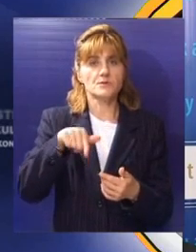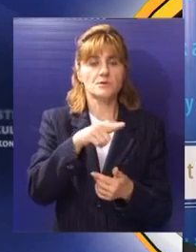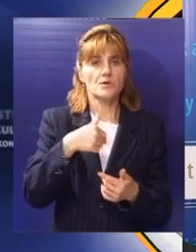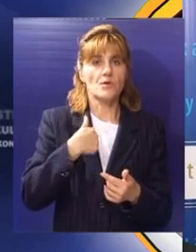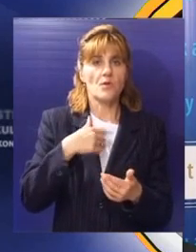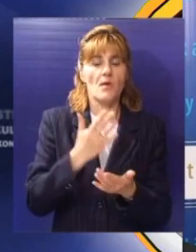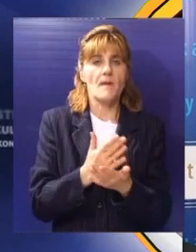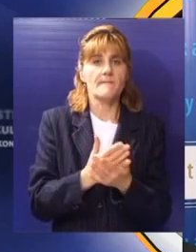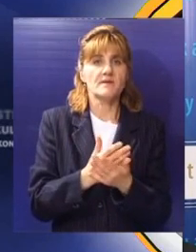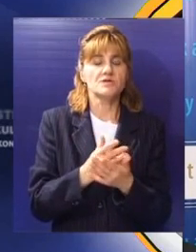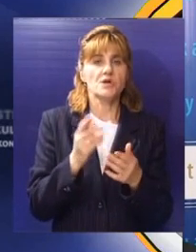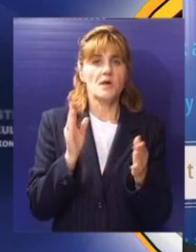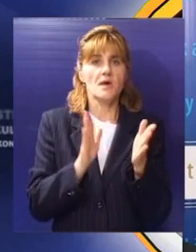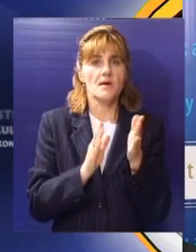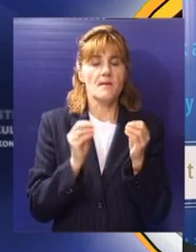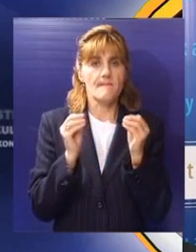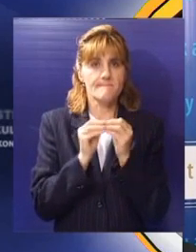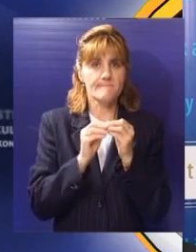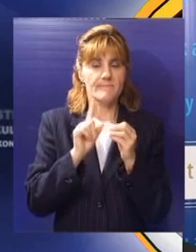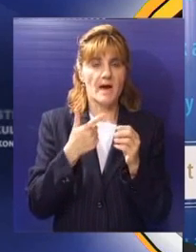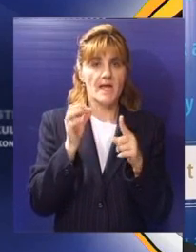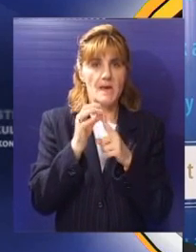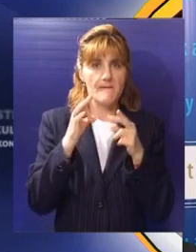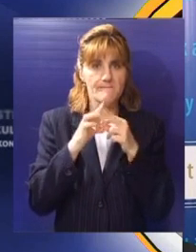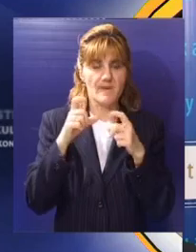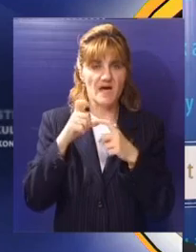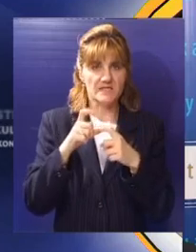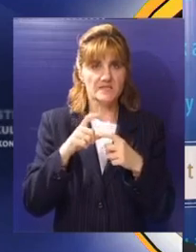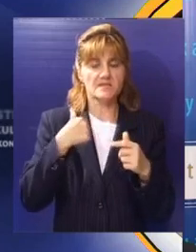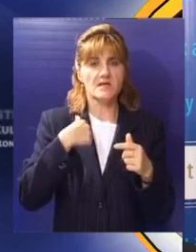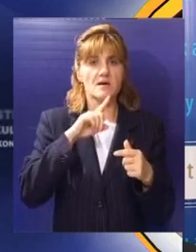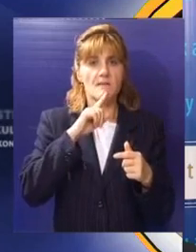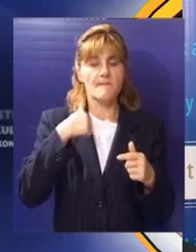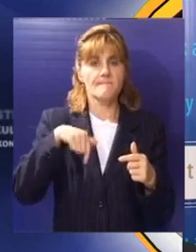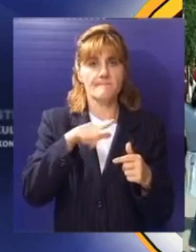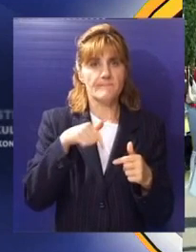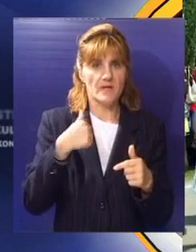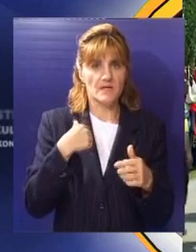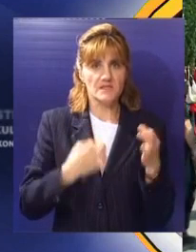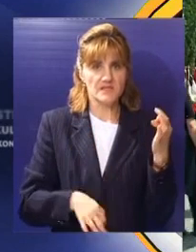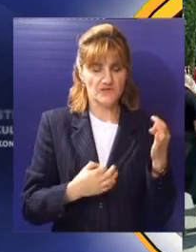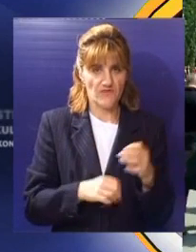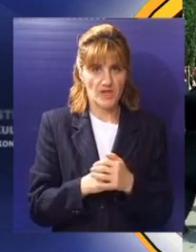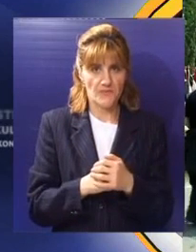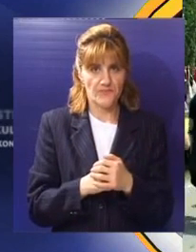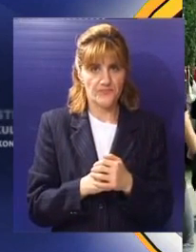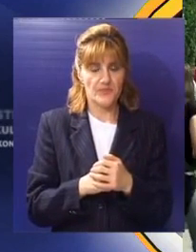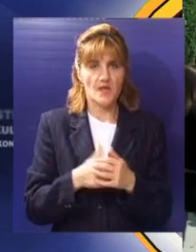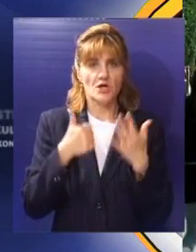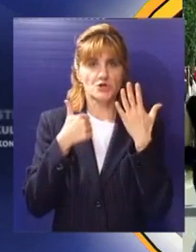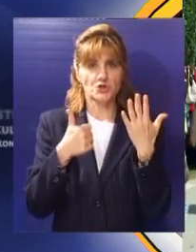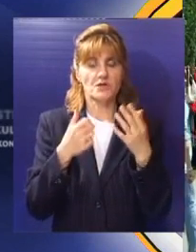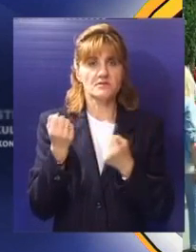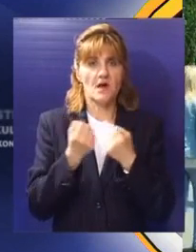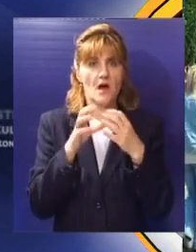nule, grupa Bypass i Jolana Braun i naravno mi, Retro Party. Na liniji broj šest